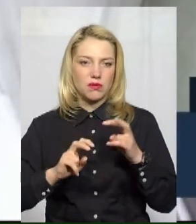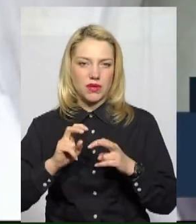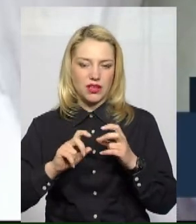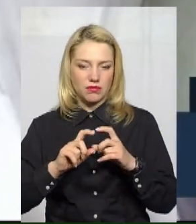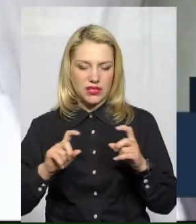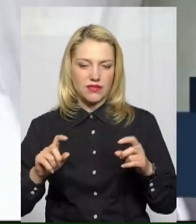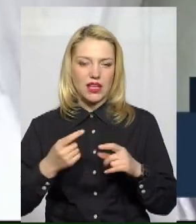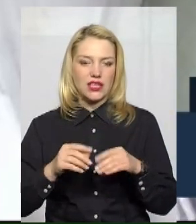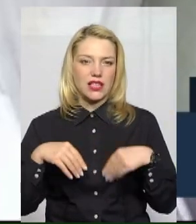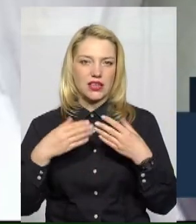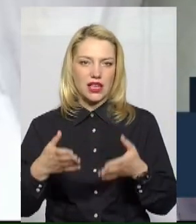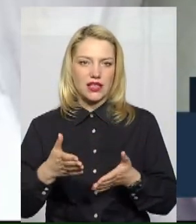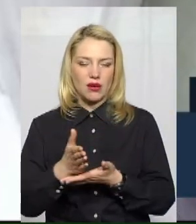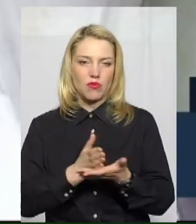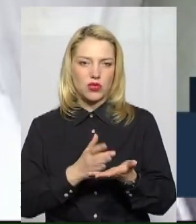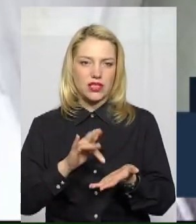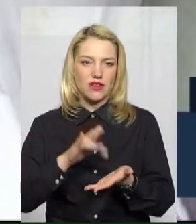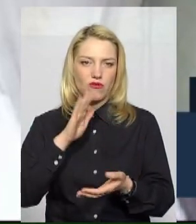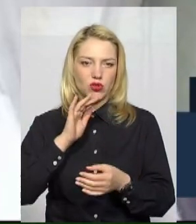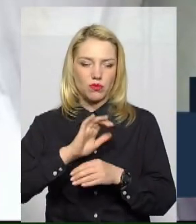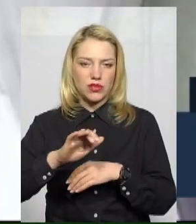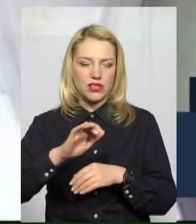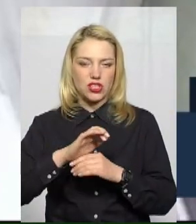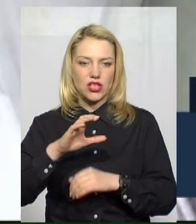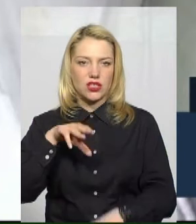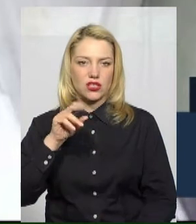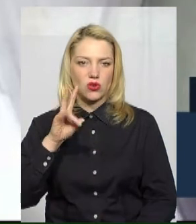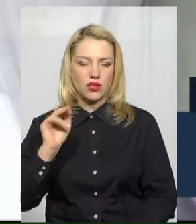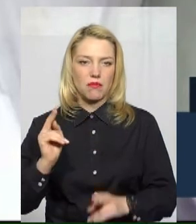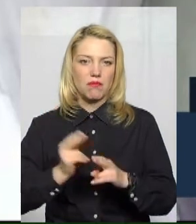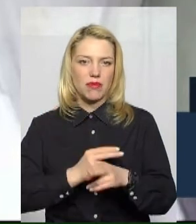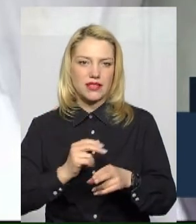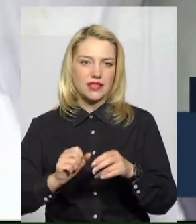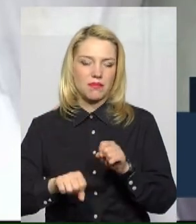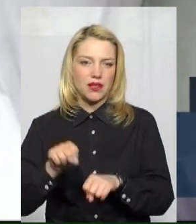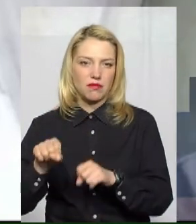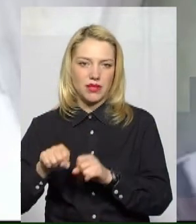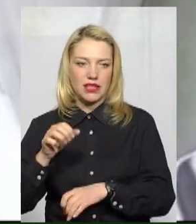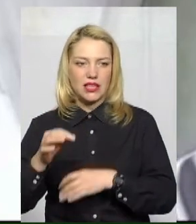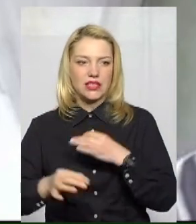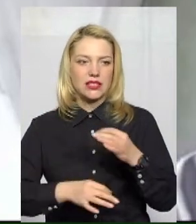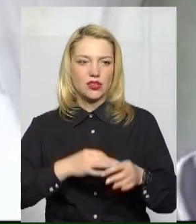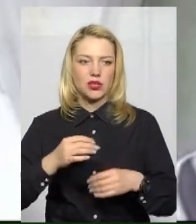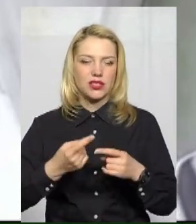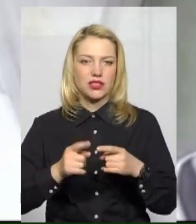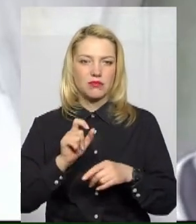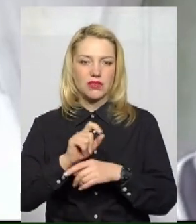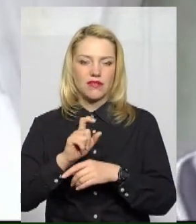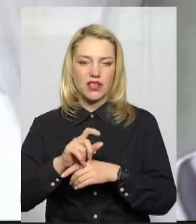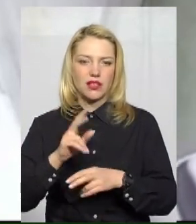централізованого водопостачання і водовідведення безперебійно цілодобово. І з цим завданням підприємство